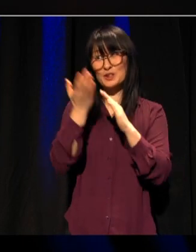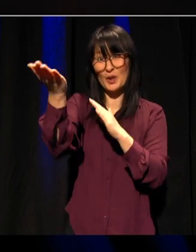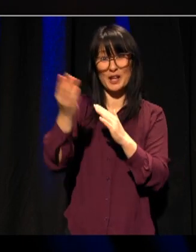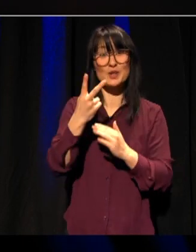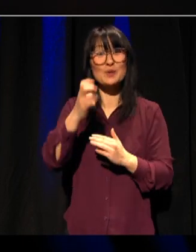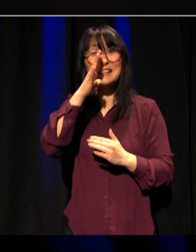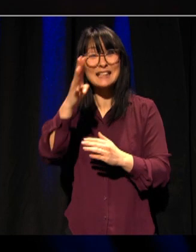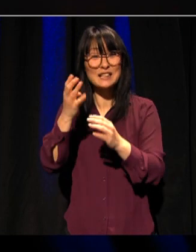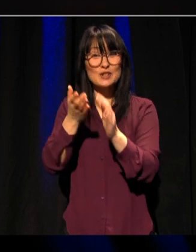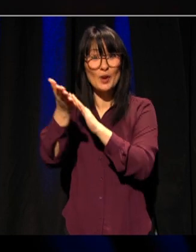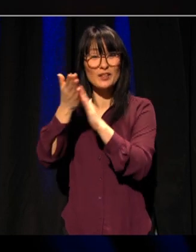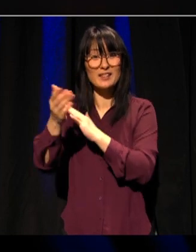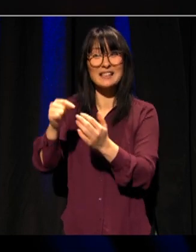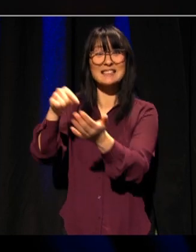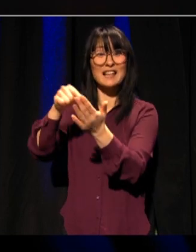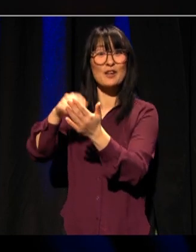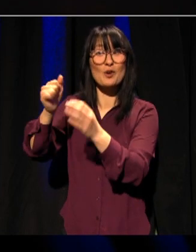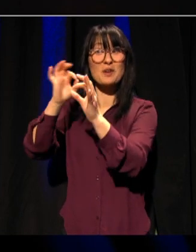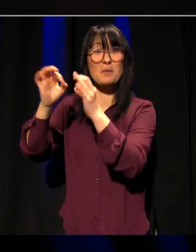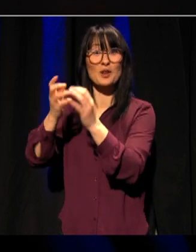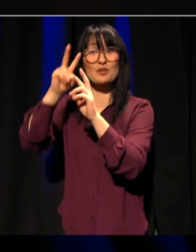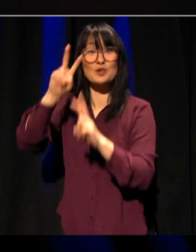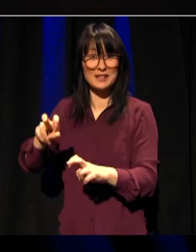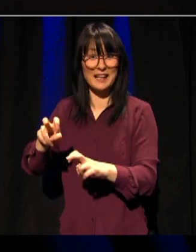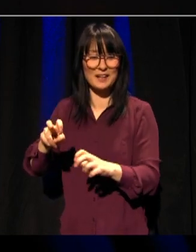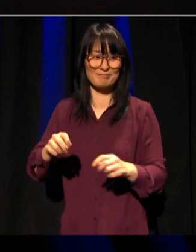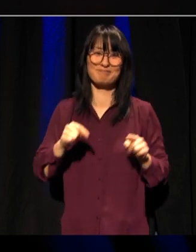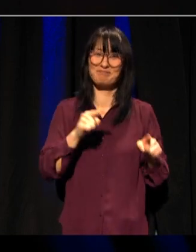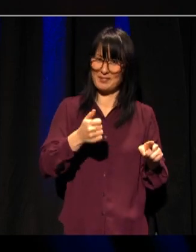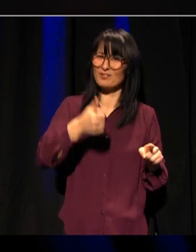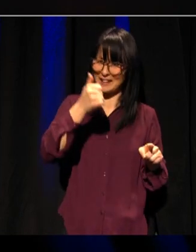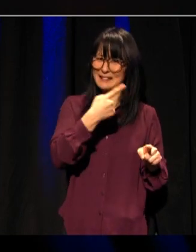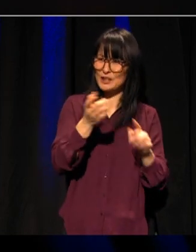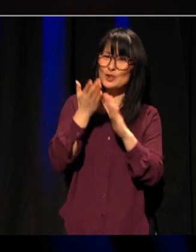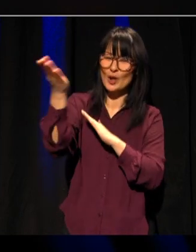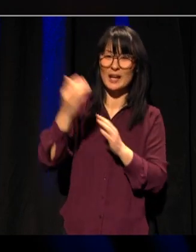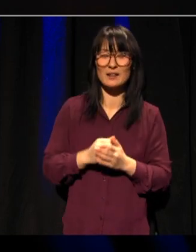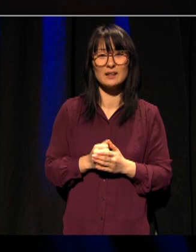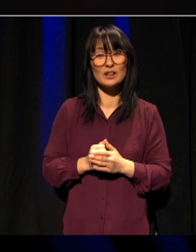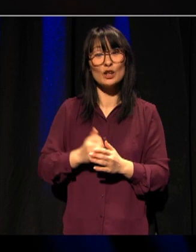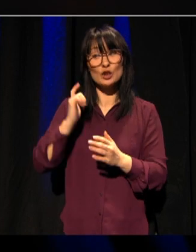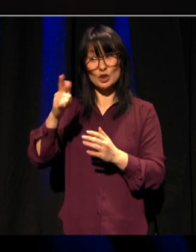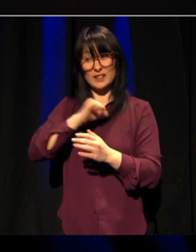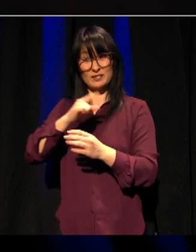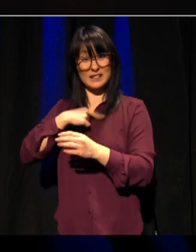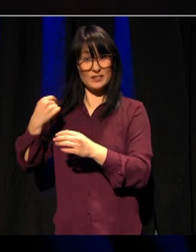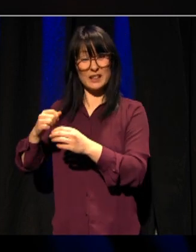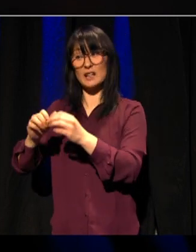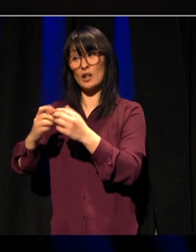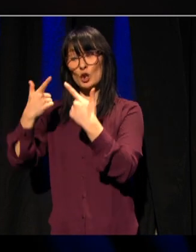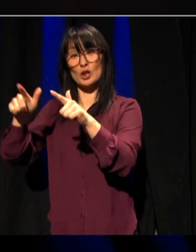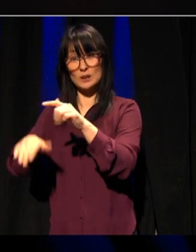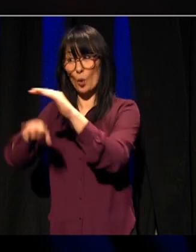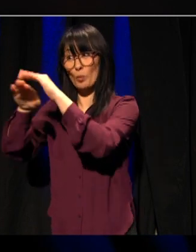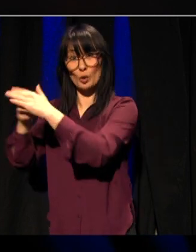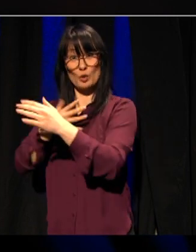fremragende forskning. Det er viktig. Det er avgjørende for kvaliteten at vi lykkes på eksterne